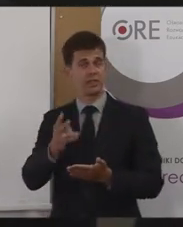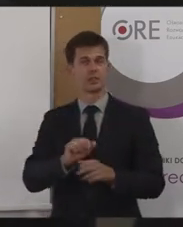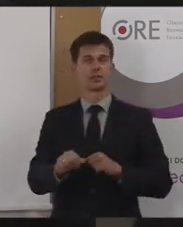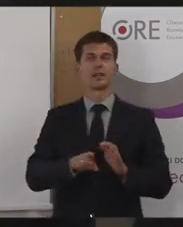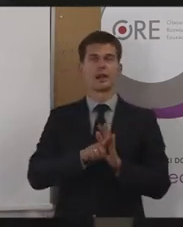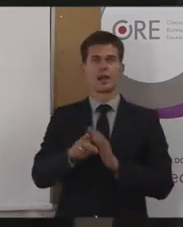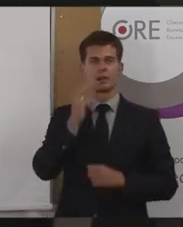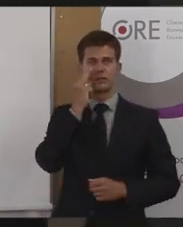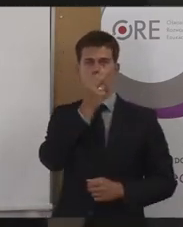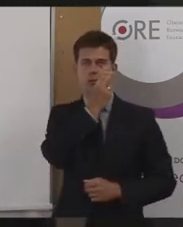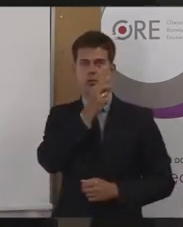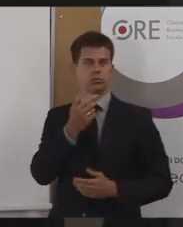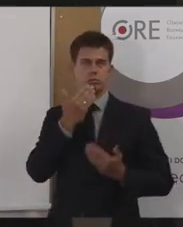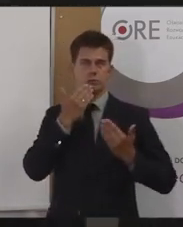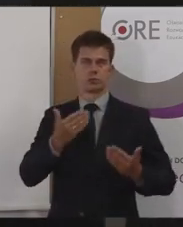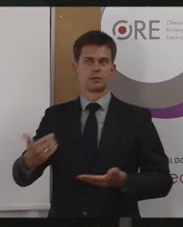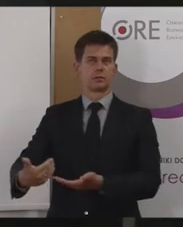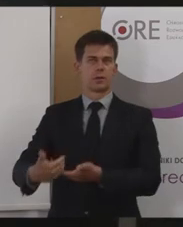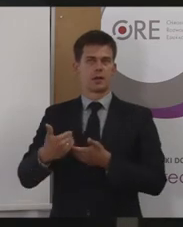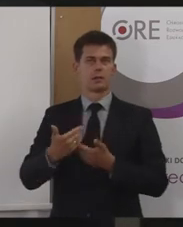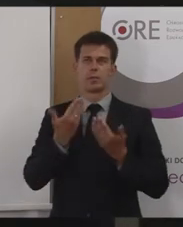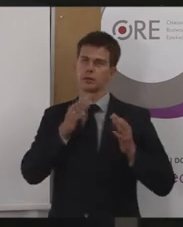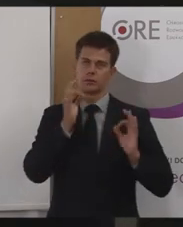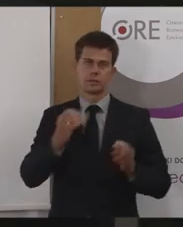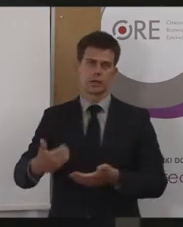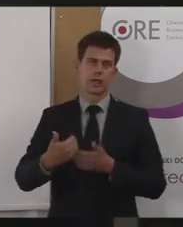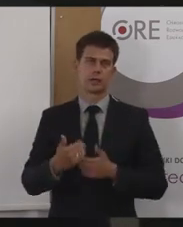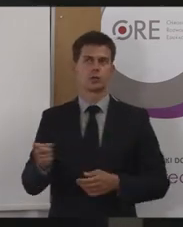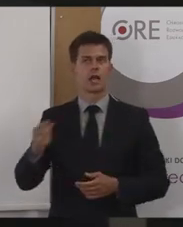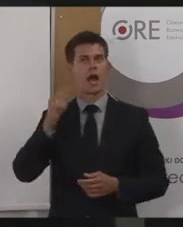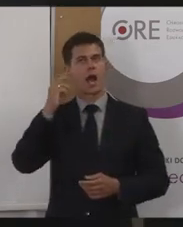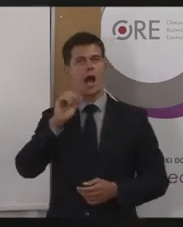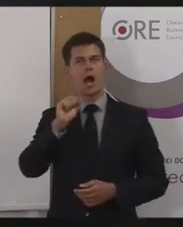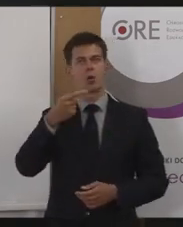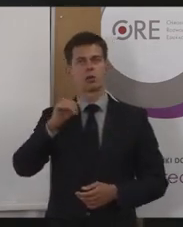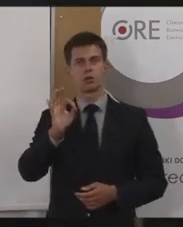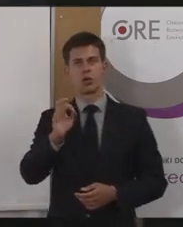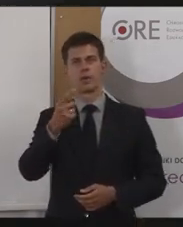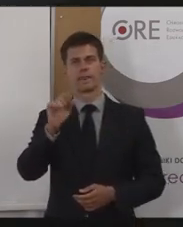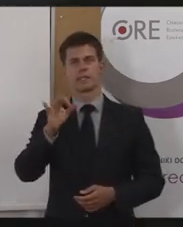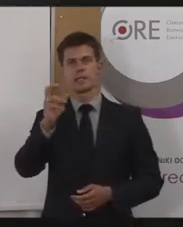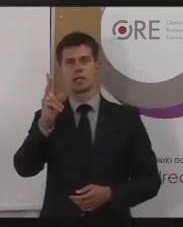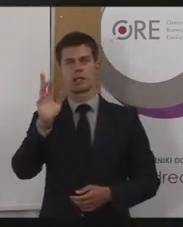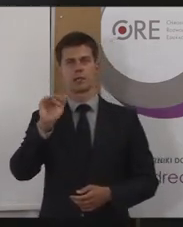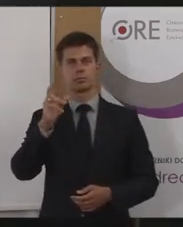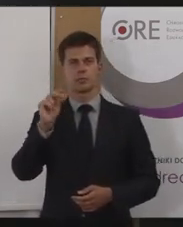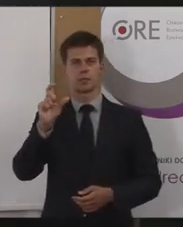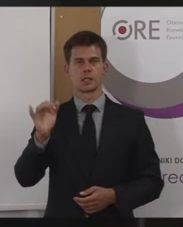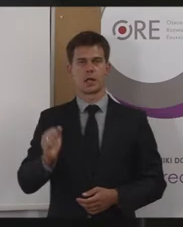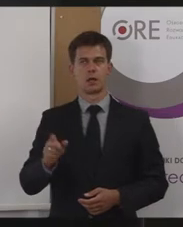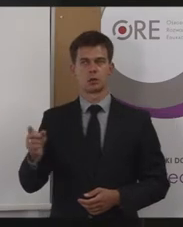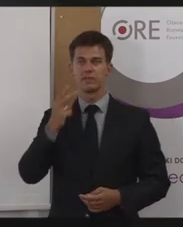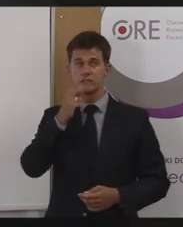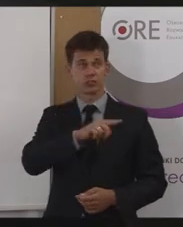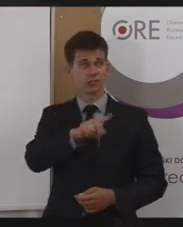niewidomych i słabowidzących. W tym przypadku jest to audiodeskrypcja. Także mam nadzieję, że ten przykład Państwu